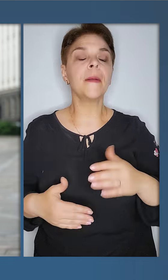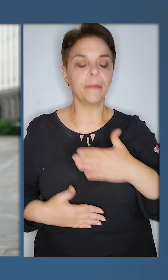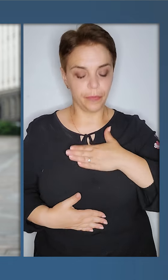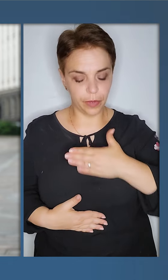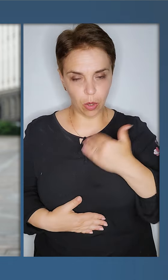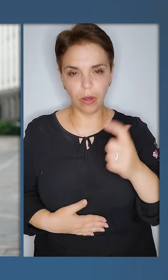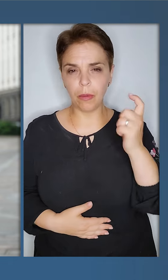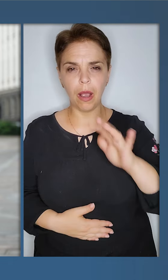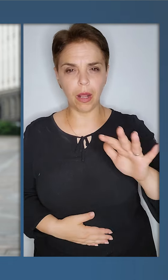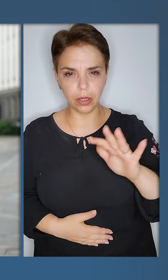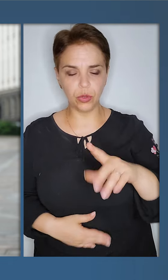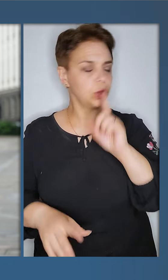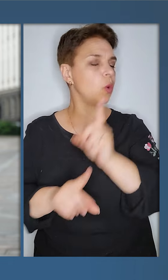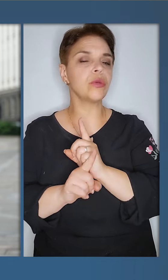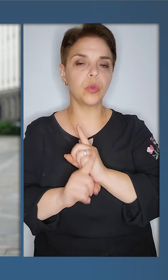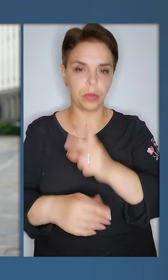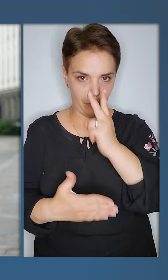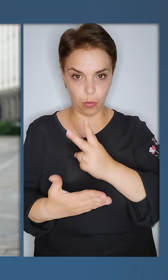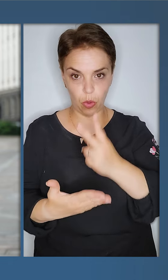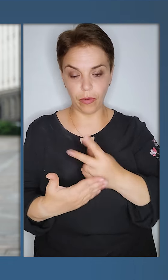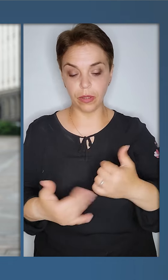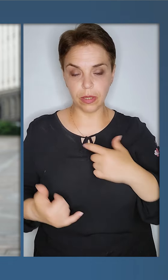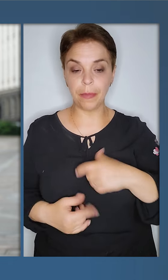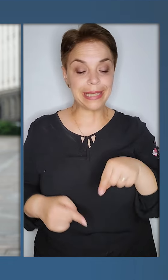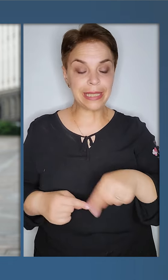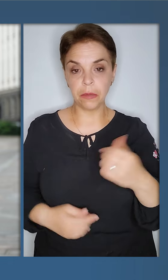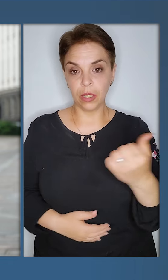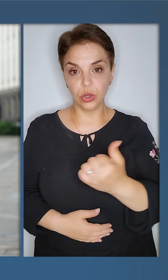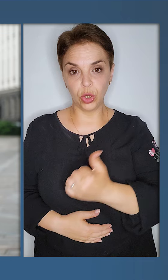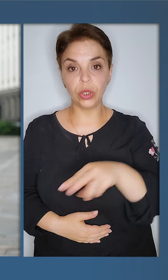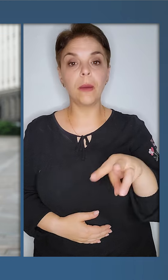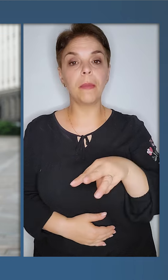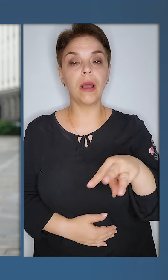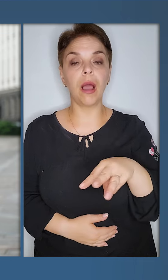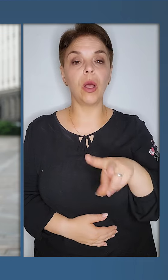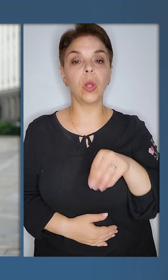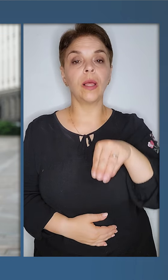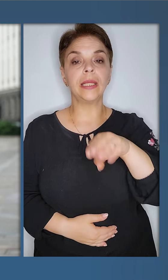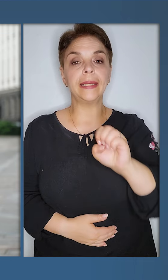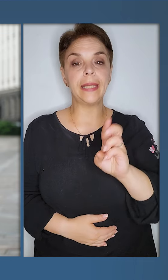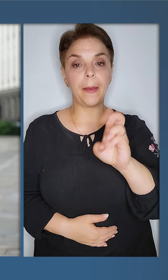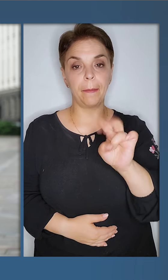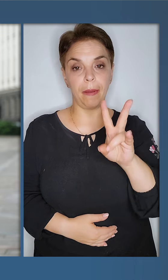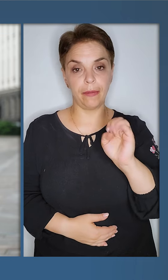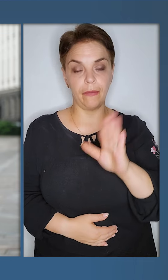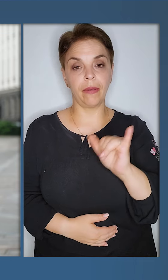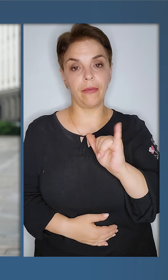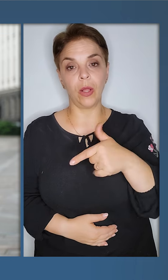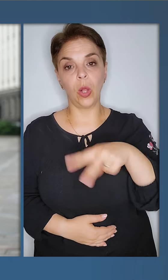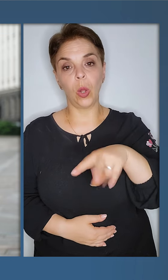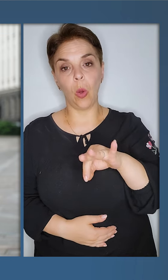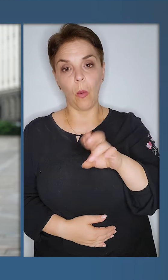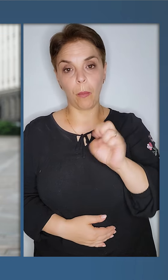місті. Дякую вам. Харківщина. Особливо проявили себе цими тижнями Михайло Тебенев,